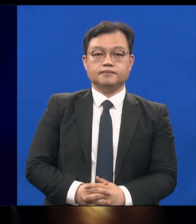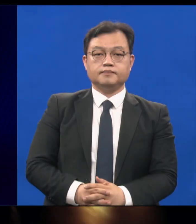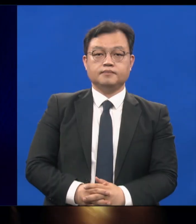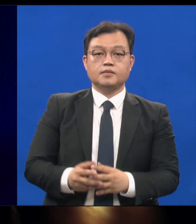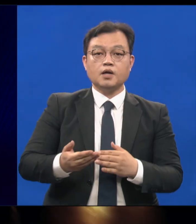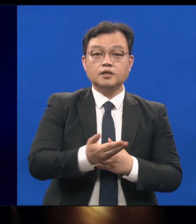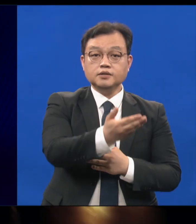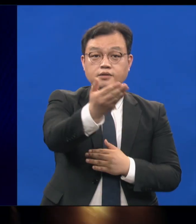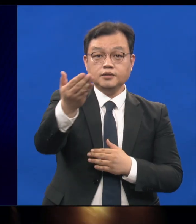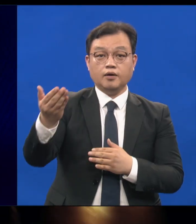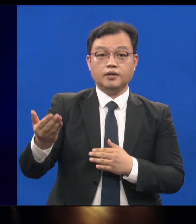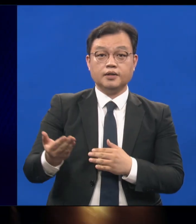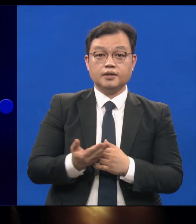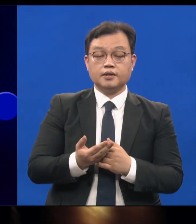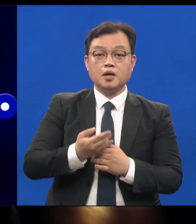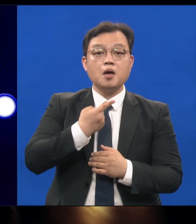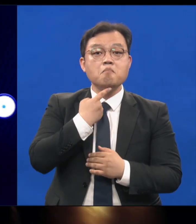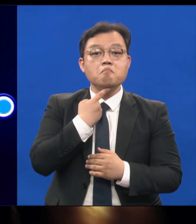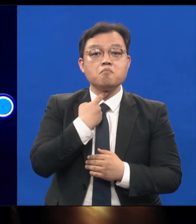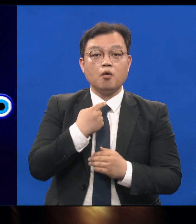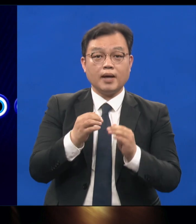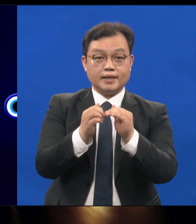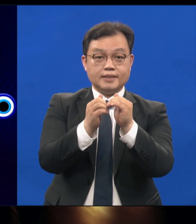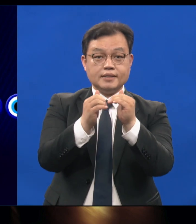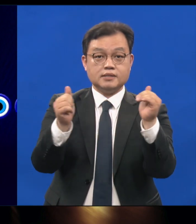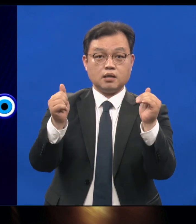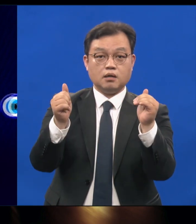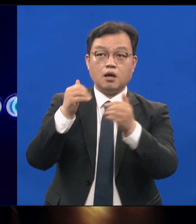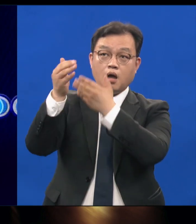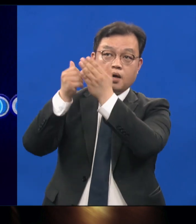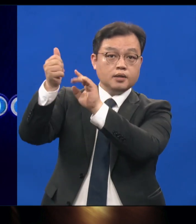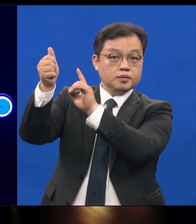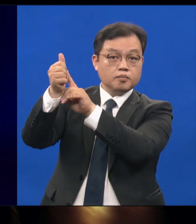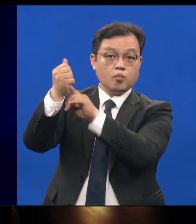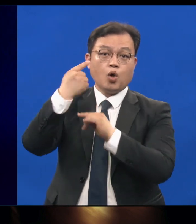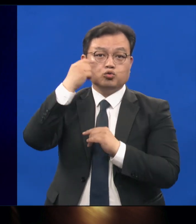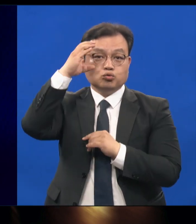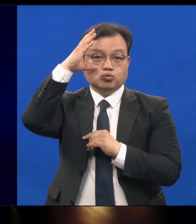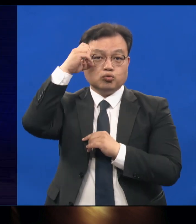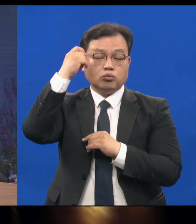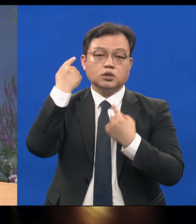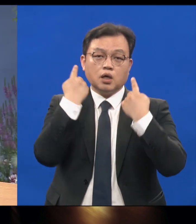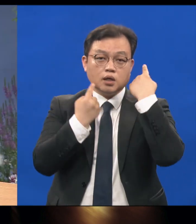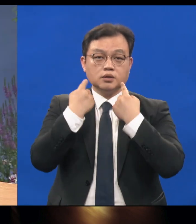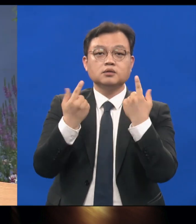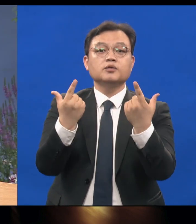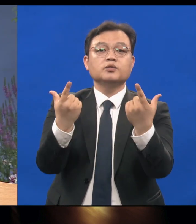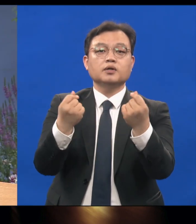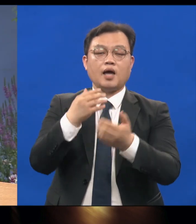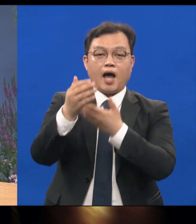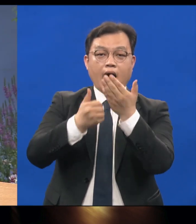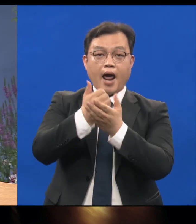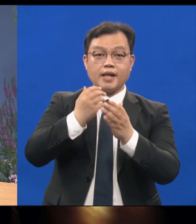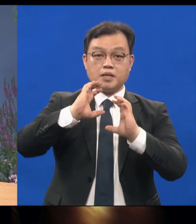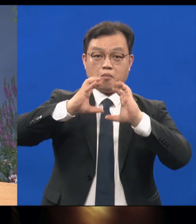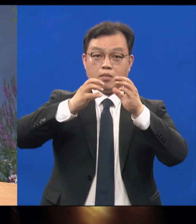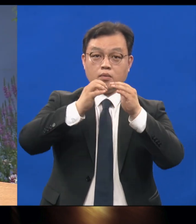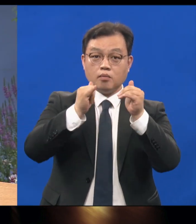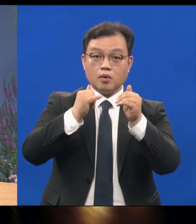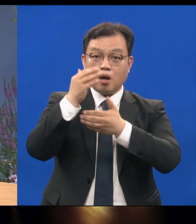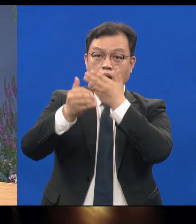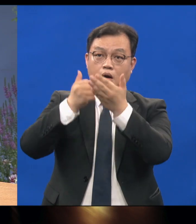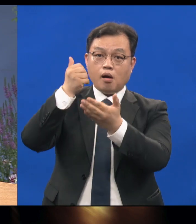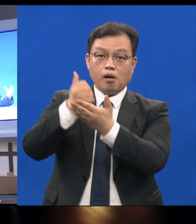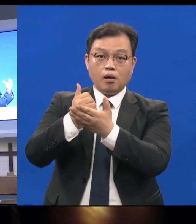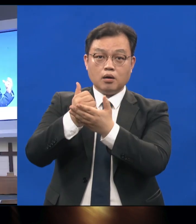너희를 범하는 자는 그의 눈동자를 범하는 것이라 하나님의 백성은 하나님의